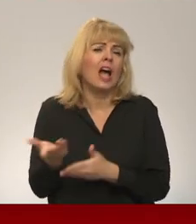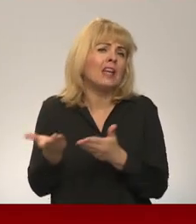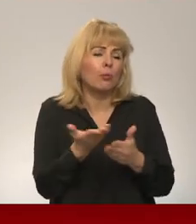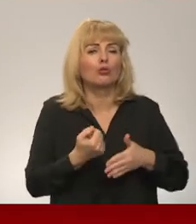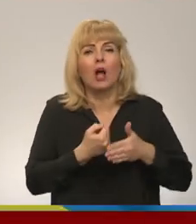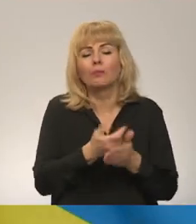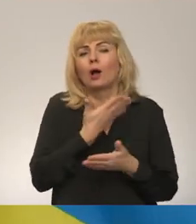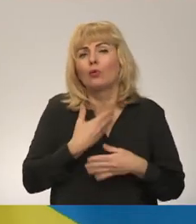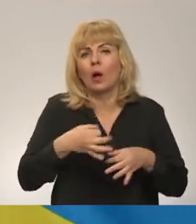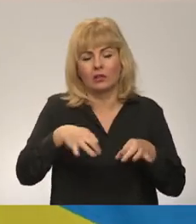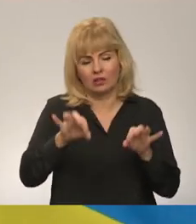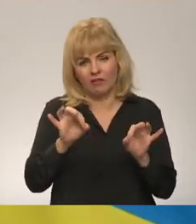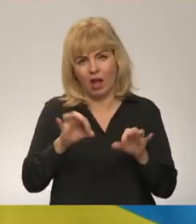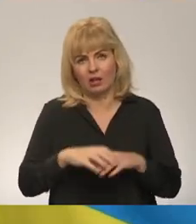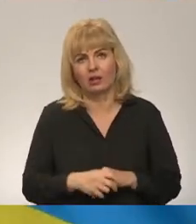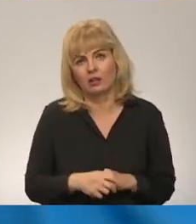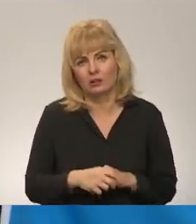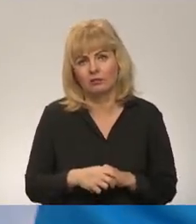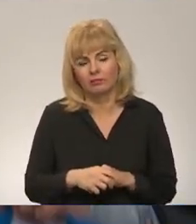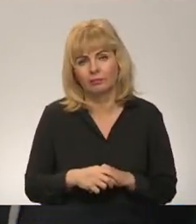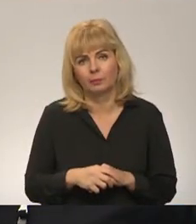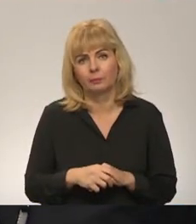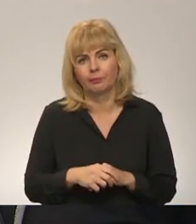Matar Līcīta Andris Sarma, Latvijas televīzija.